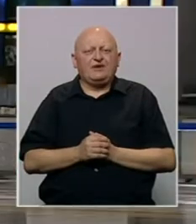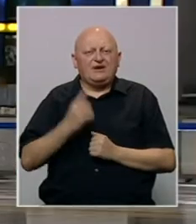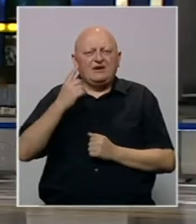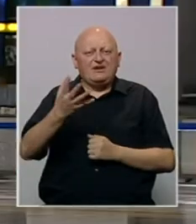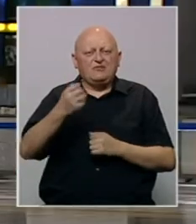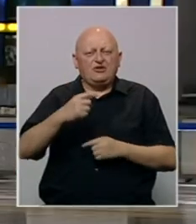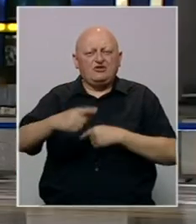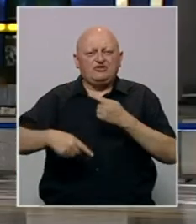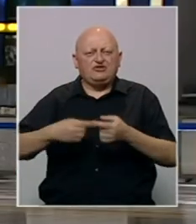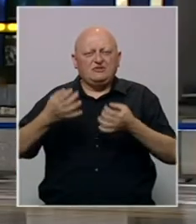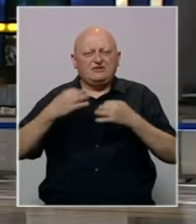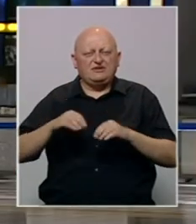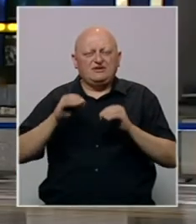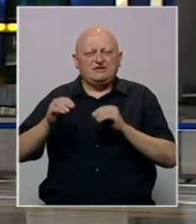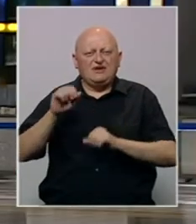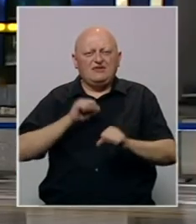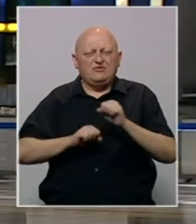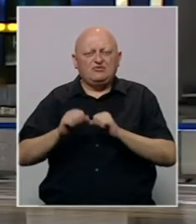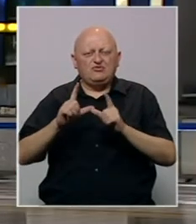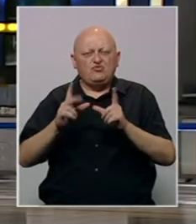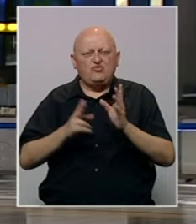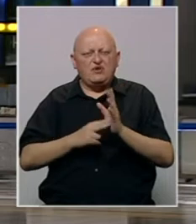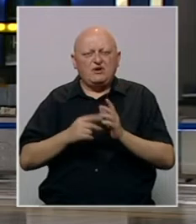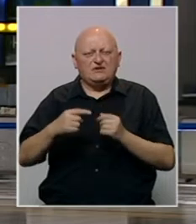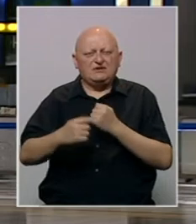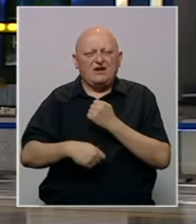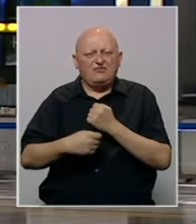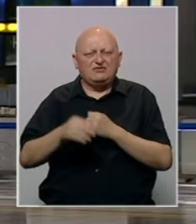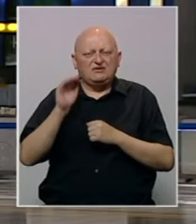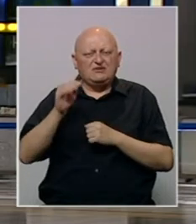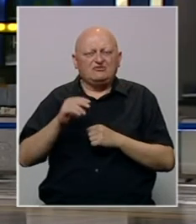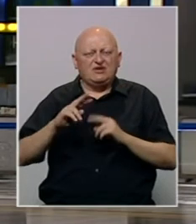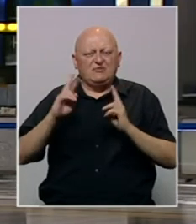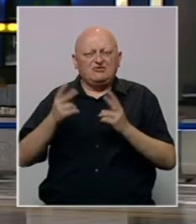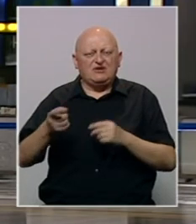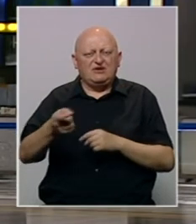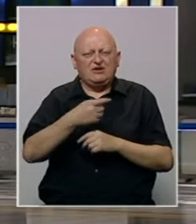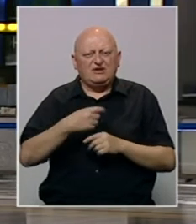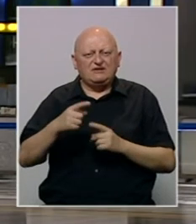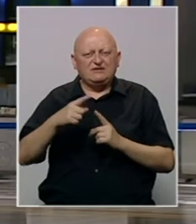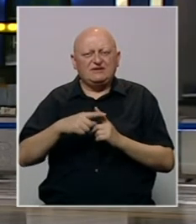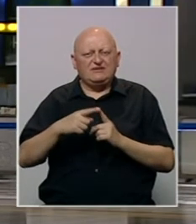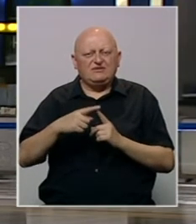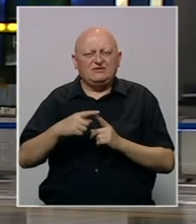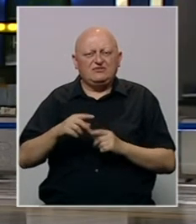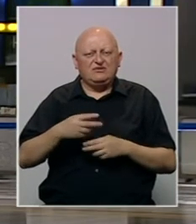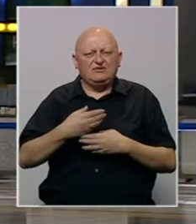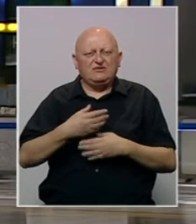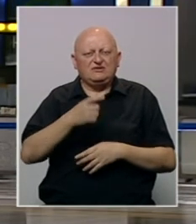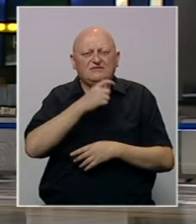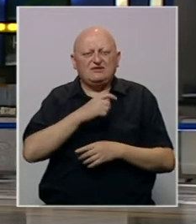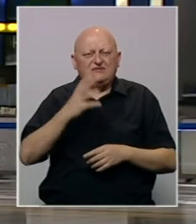Kina je preuzela rotirajuće predsjedavanje u Savjetu bezbjednosti UENA za Avgust saopštila je međunarodna organizacija na Twitteru.